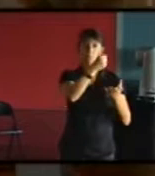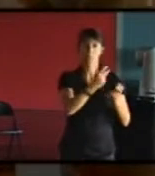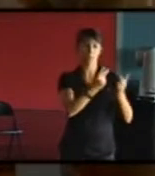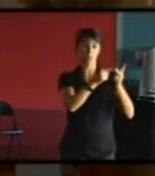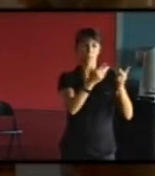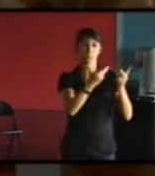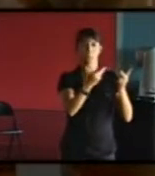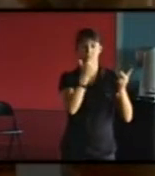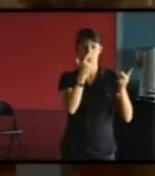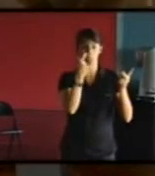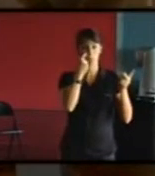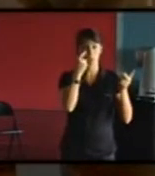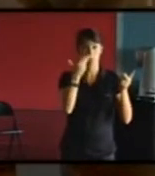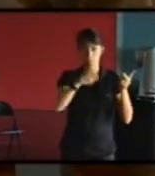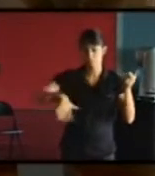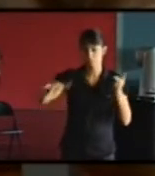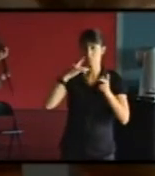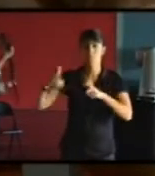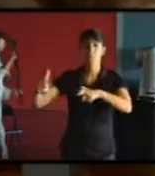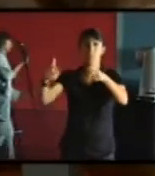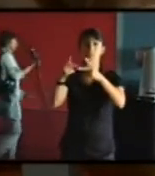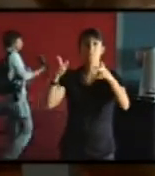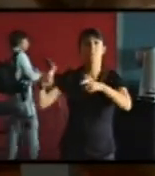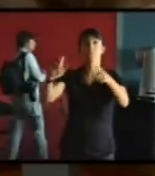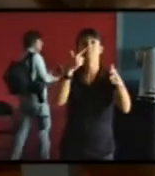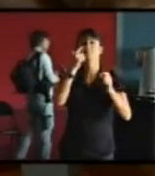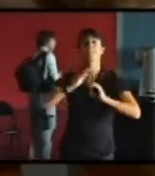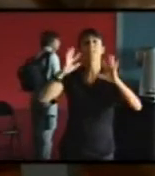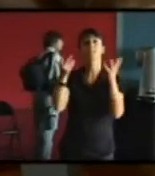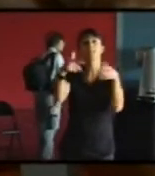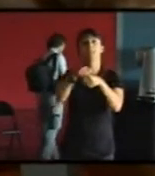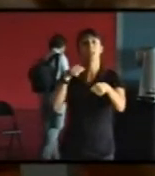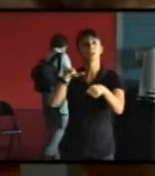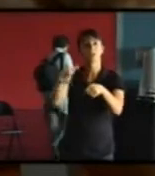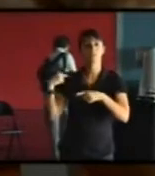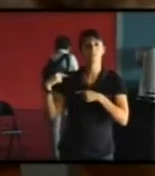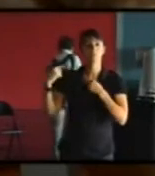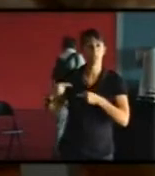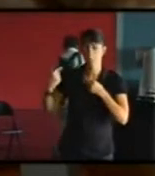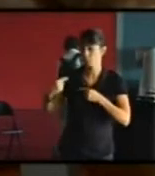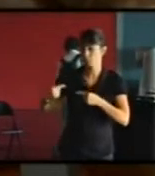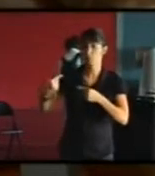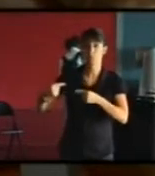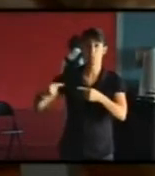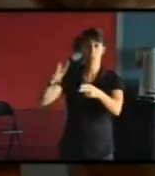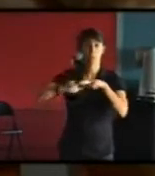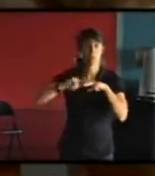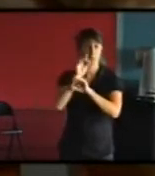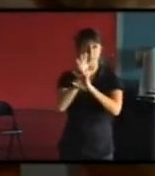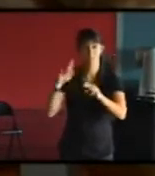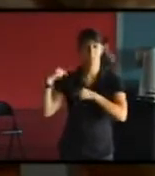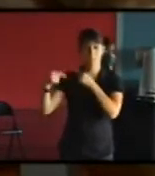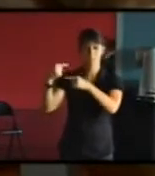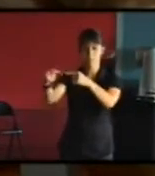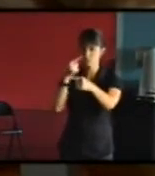qui sont restés dans leur jus et qui méritent d'être conservés tel quel et pour lesquels à la limite il faudrait régresser et enlever